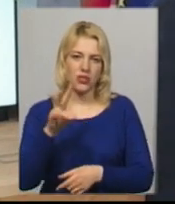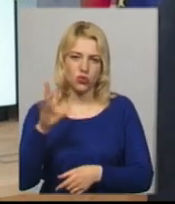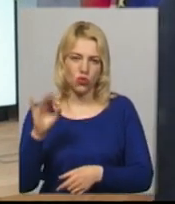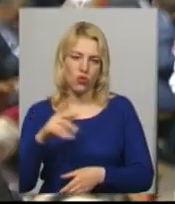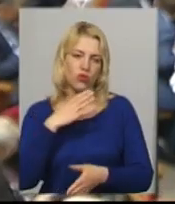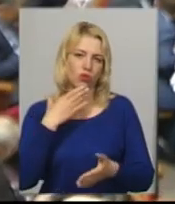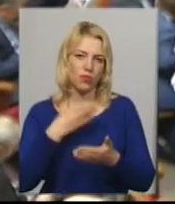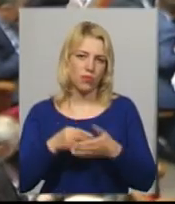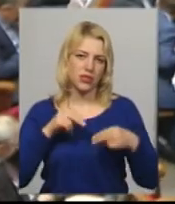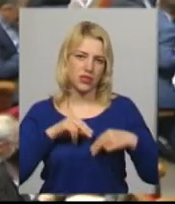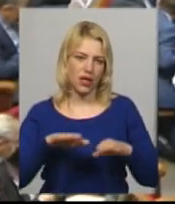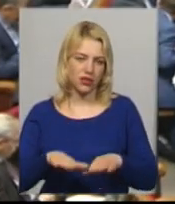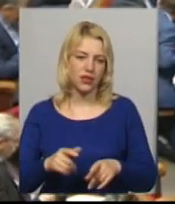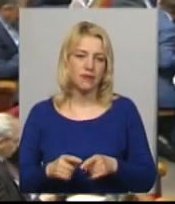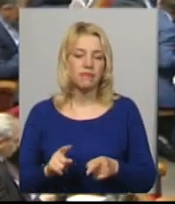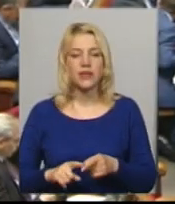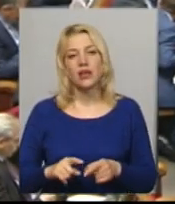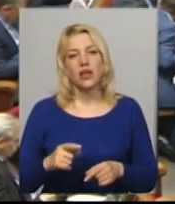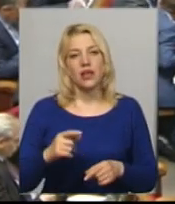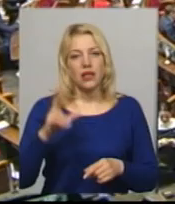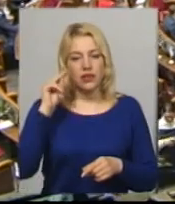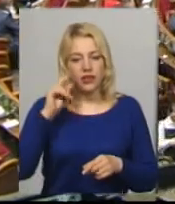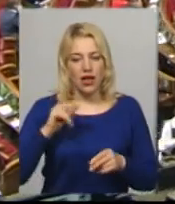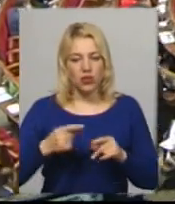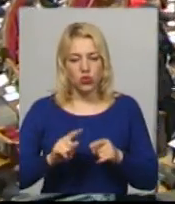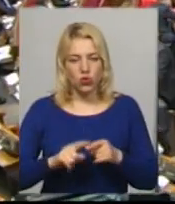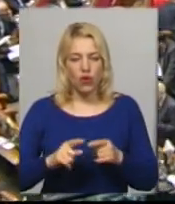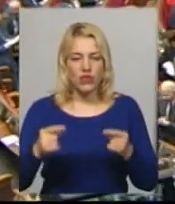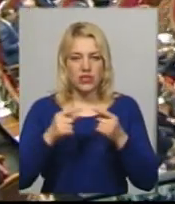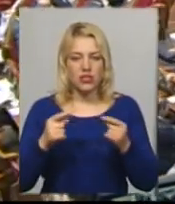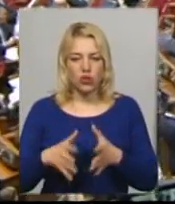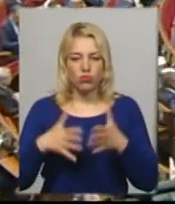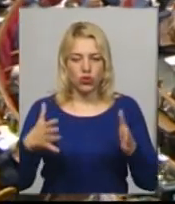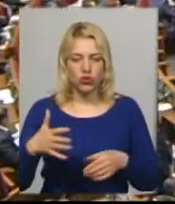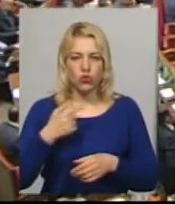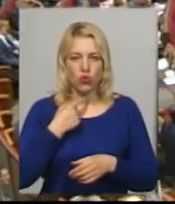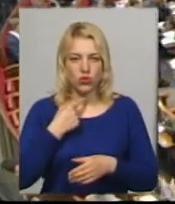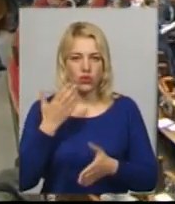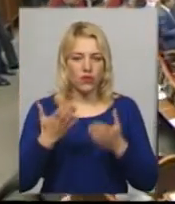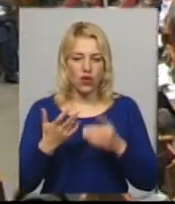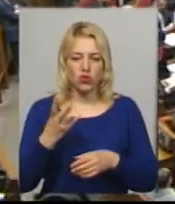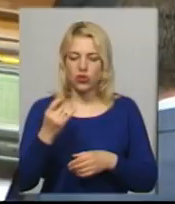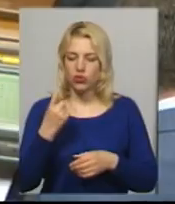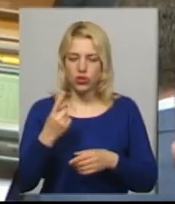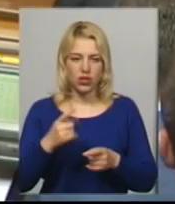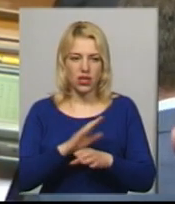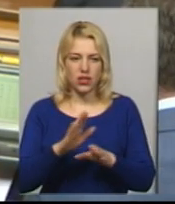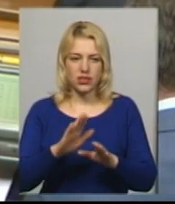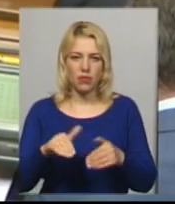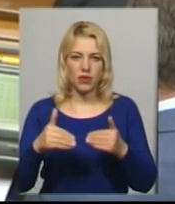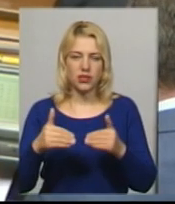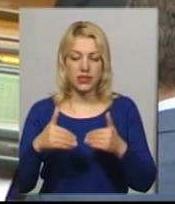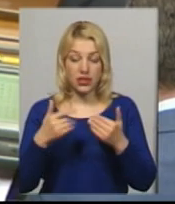посади. За процедурою дату інаугурації визначають парламентарі більшістю голосів. Якщо жодна запропонована дата не набирає